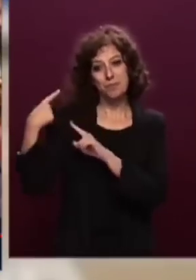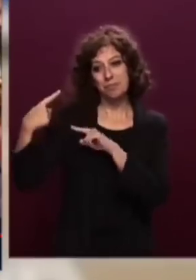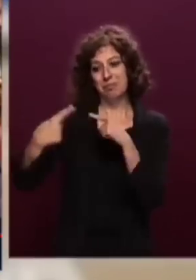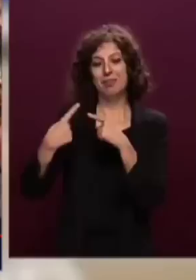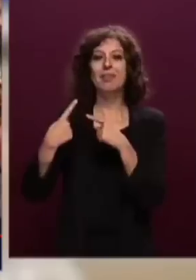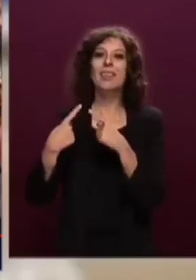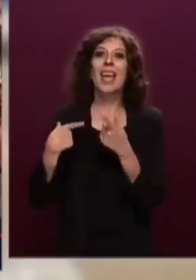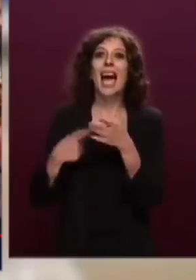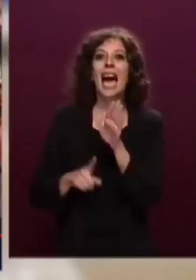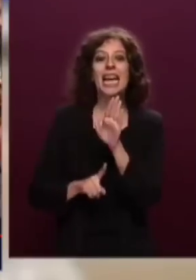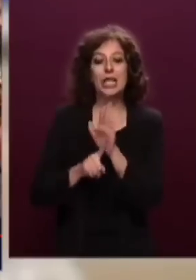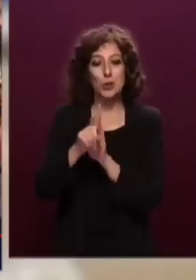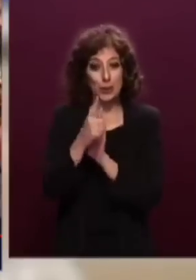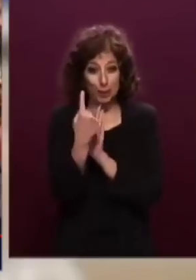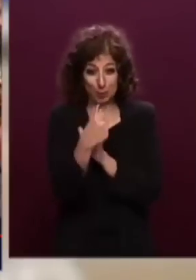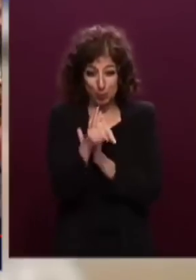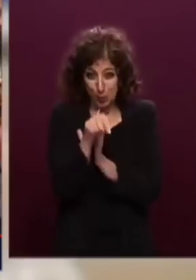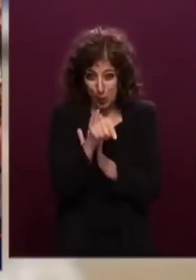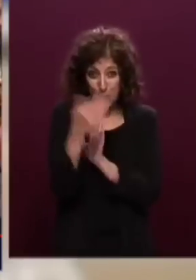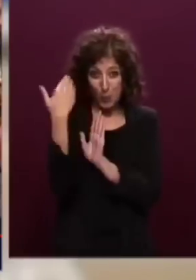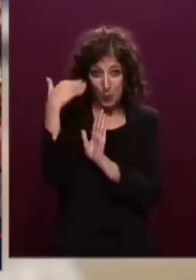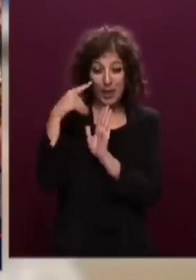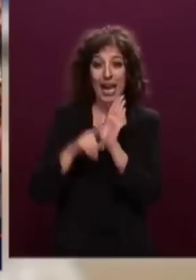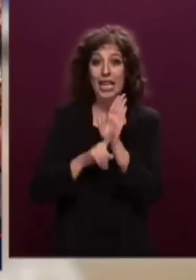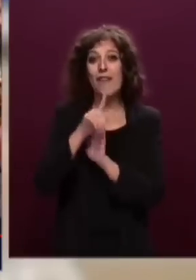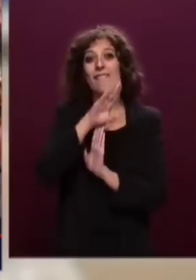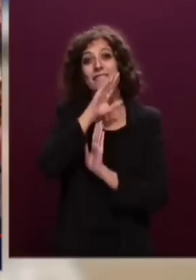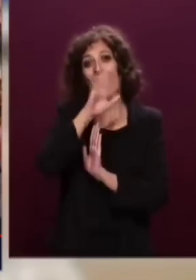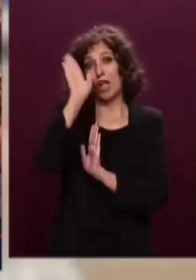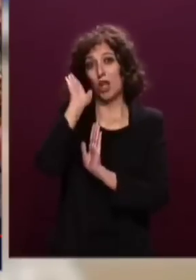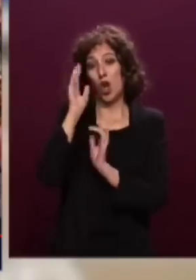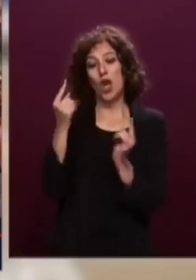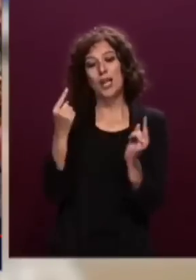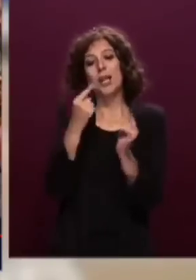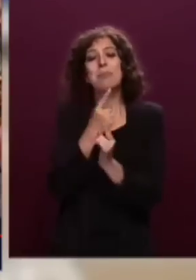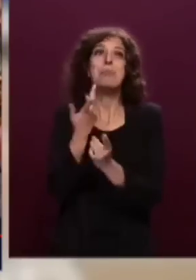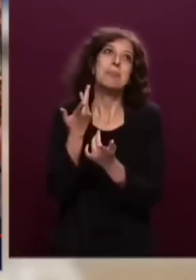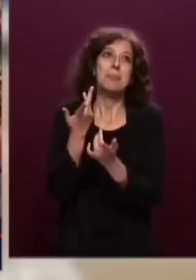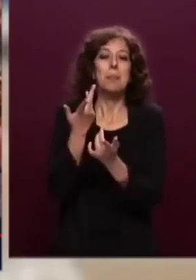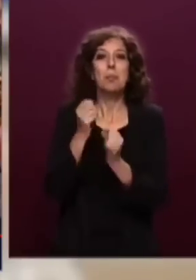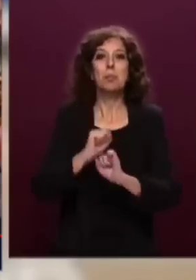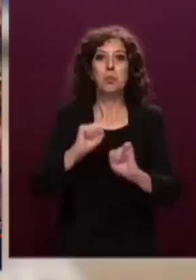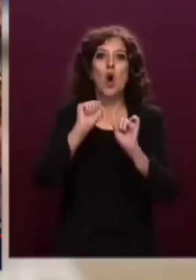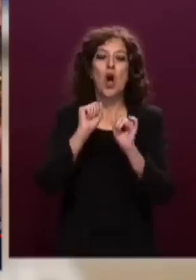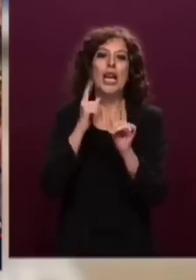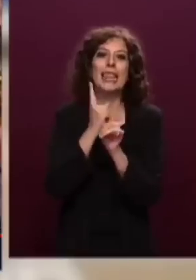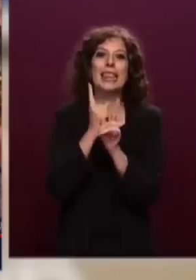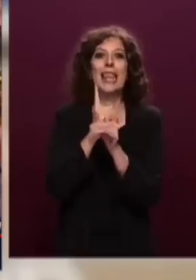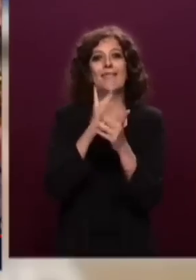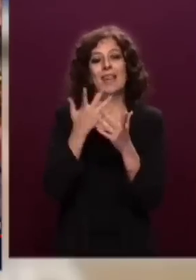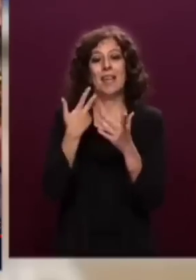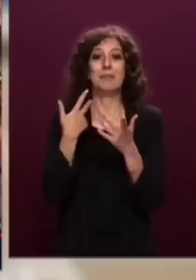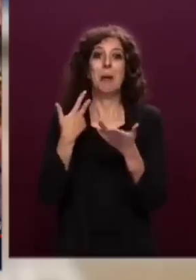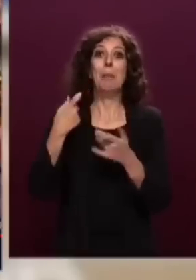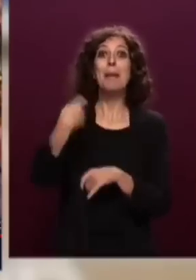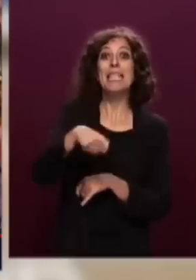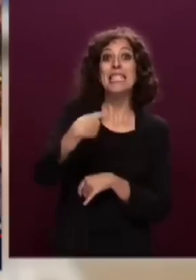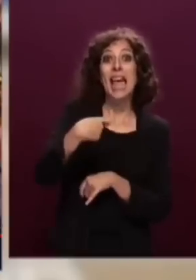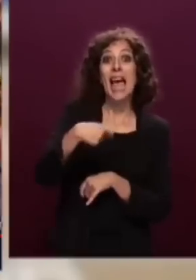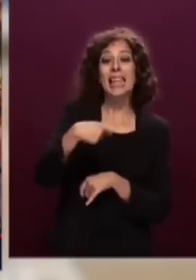risultato, quel risultato. Come minimo dovevi essere stato Presidente o Direttore di Banca Italia,